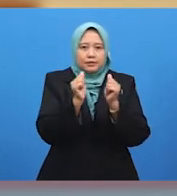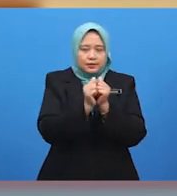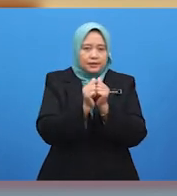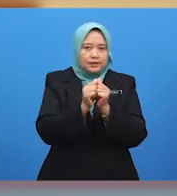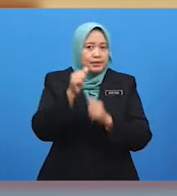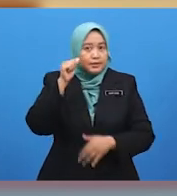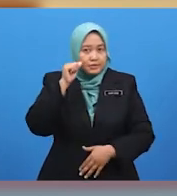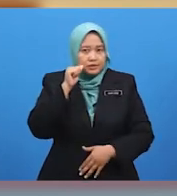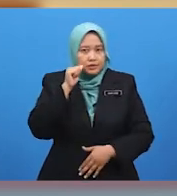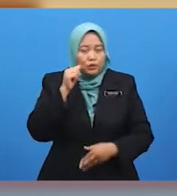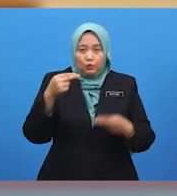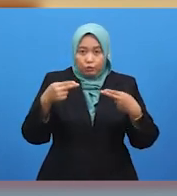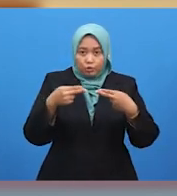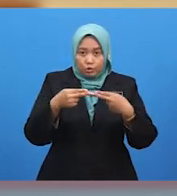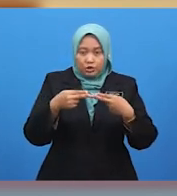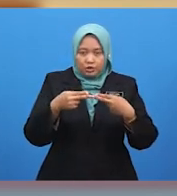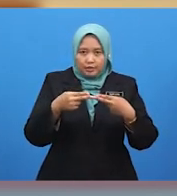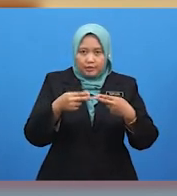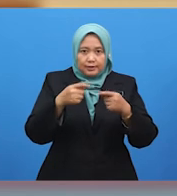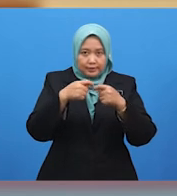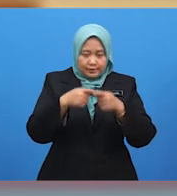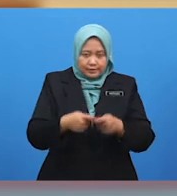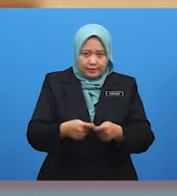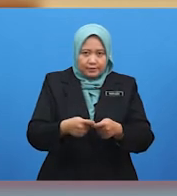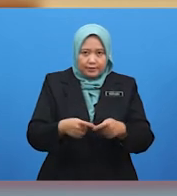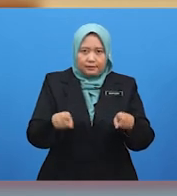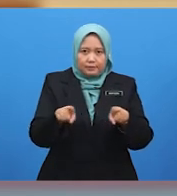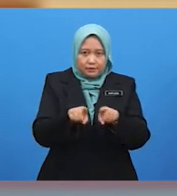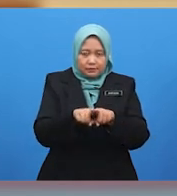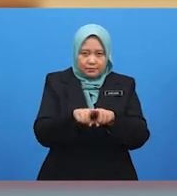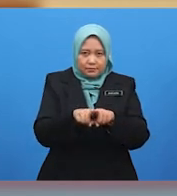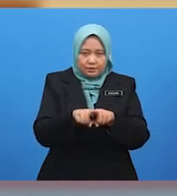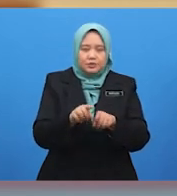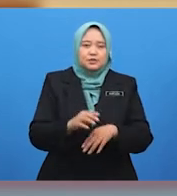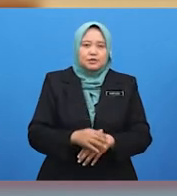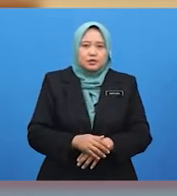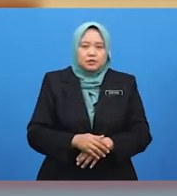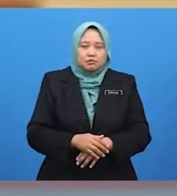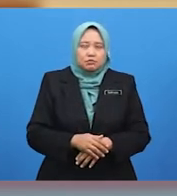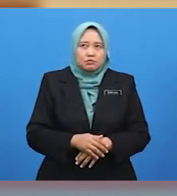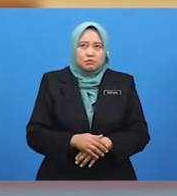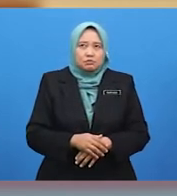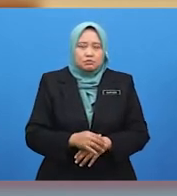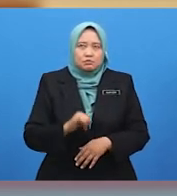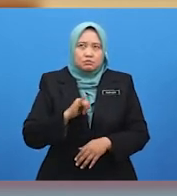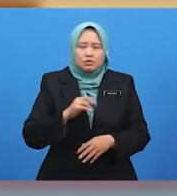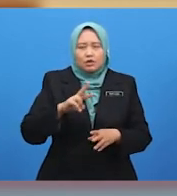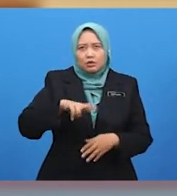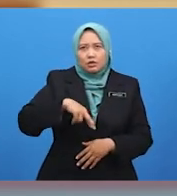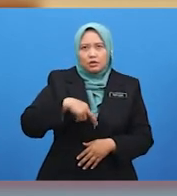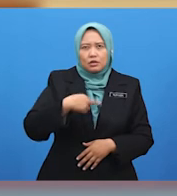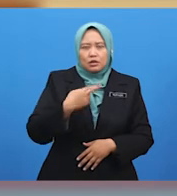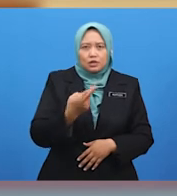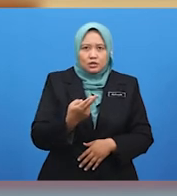Kumki, apa pandangan kamu? Cikgu, saya berasa hubungan antara Kamal dan Alicia